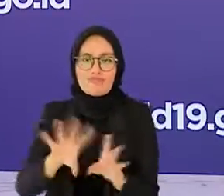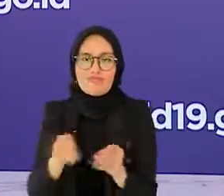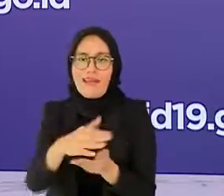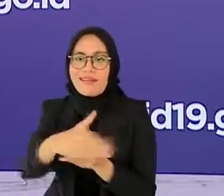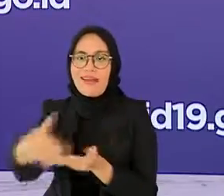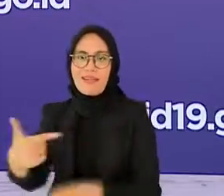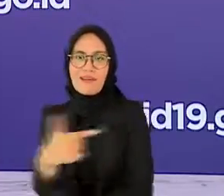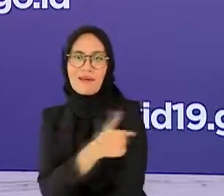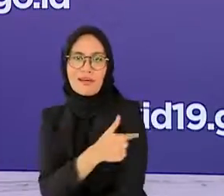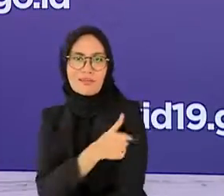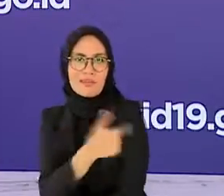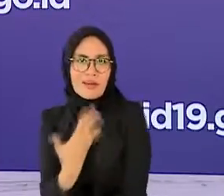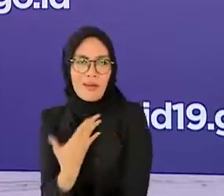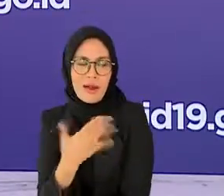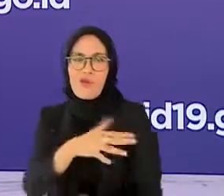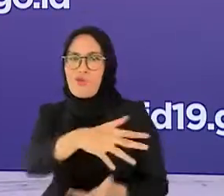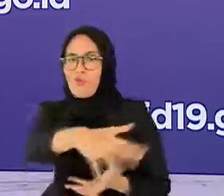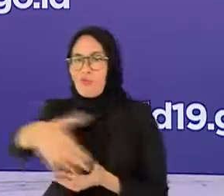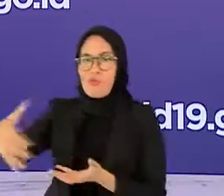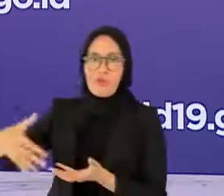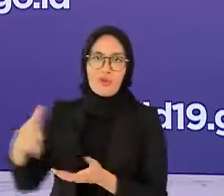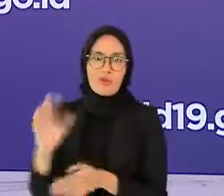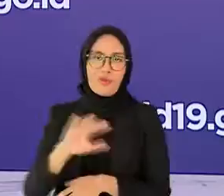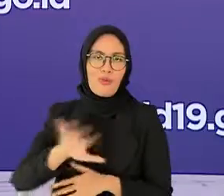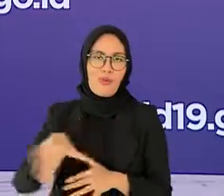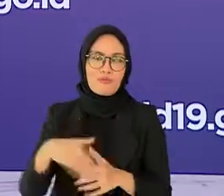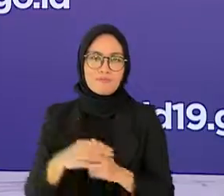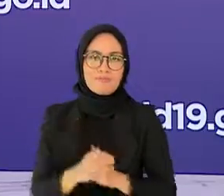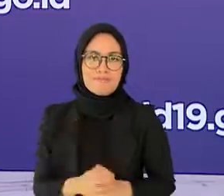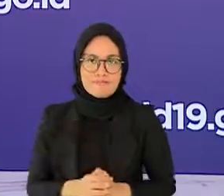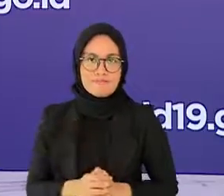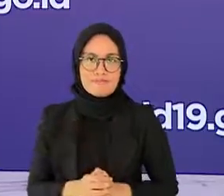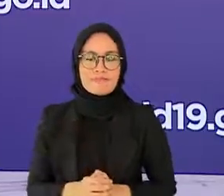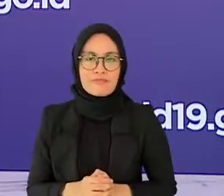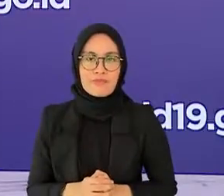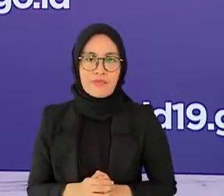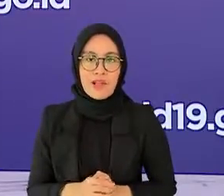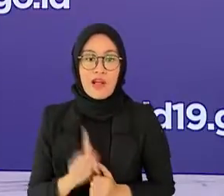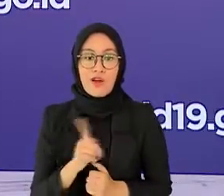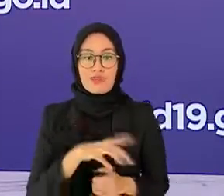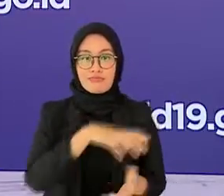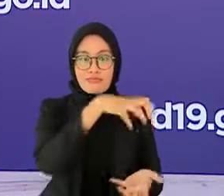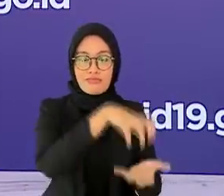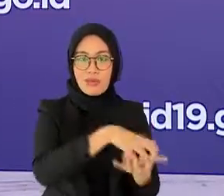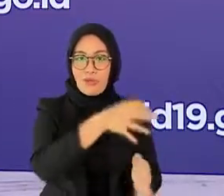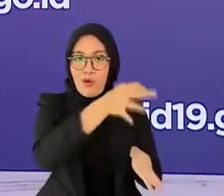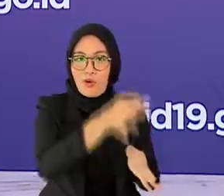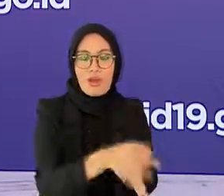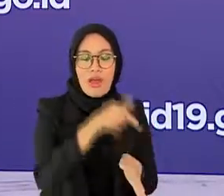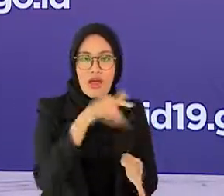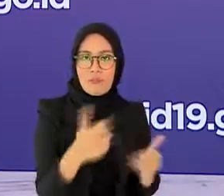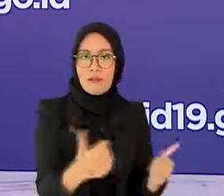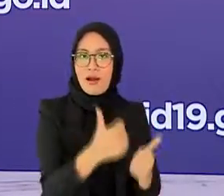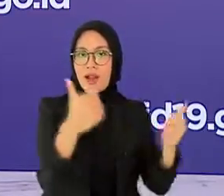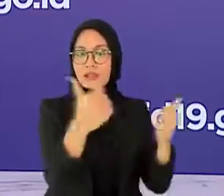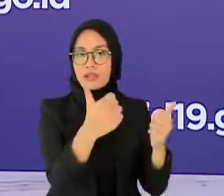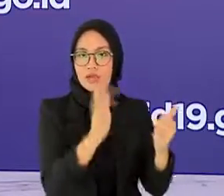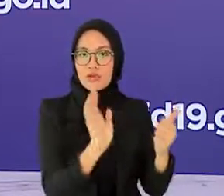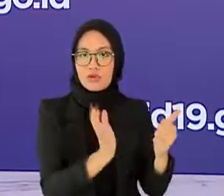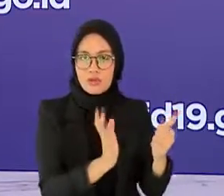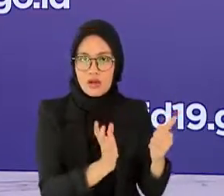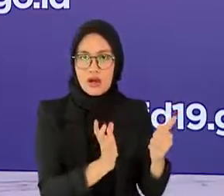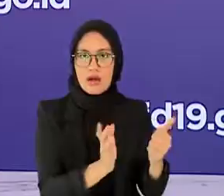bagi daerah yang telah berhasil menurunkan level daerahnya maka dipersilahkan untuk menyesuaikan pengaturan